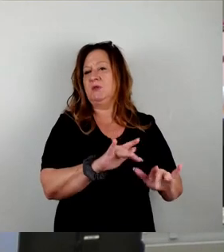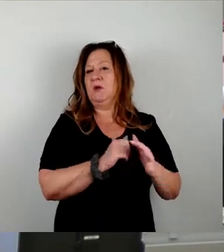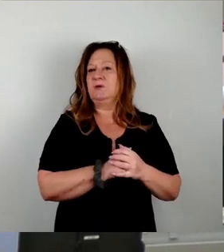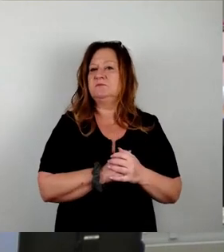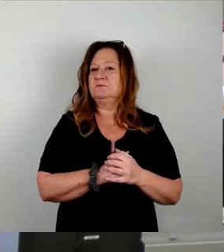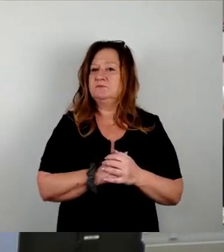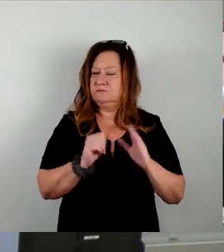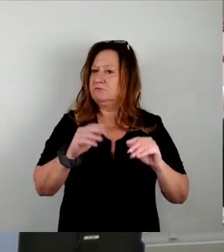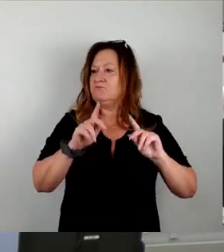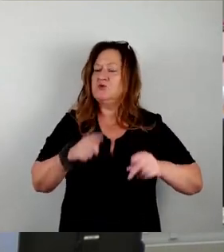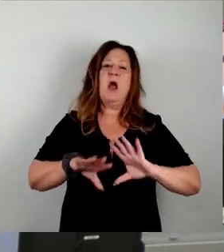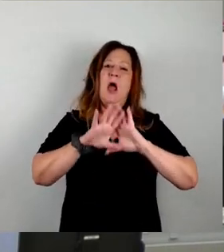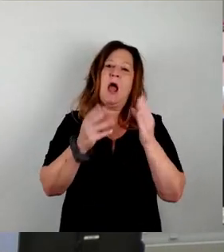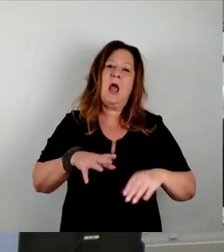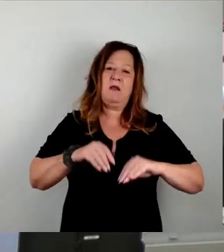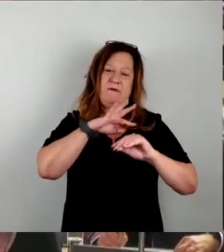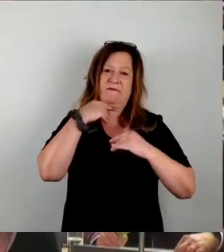wir alle anfangen. Vielen Dank.